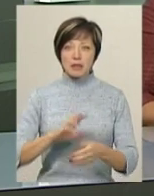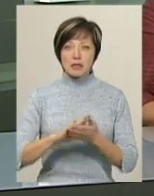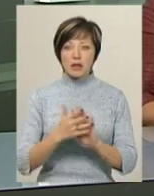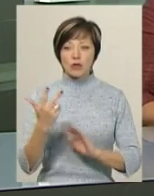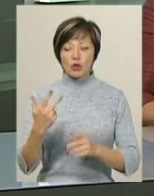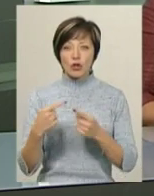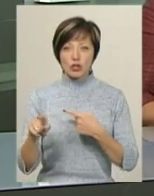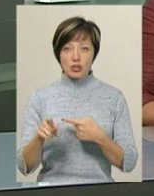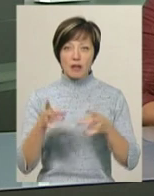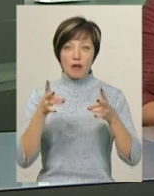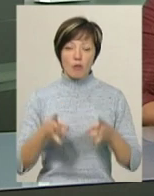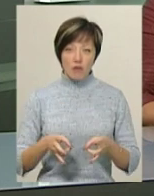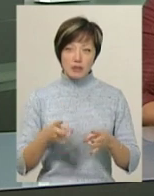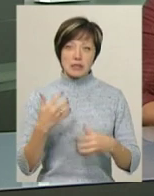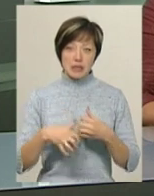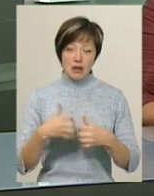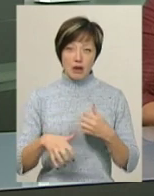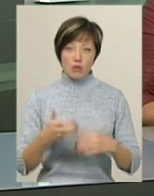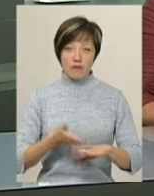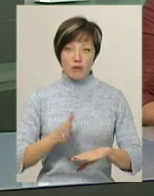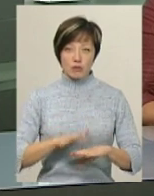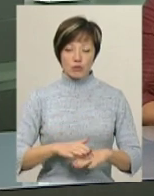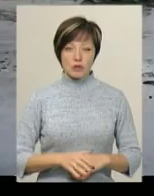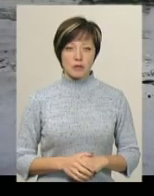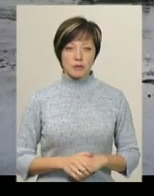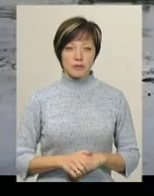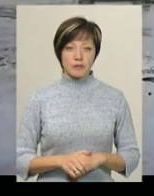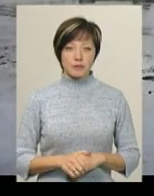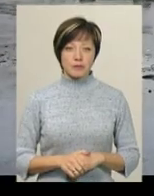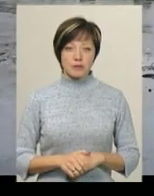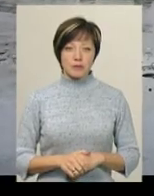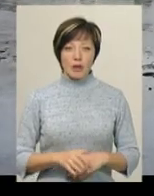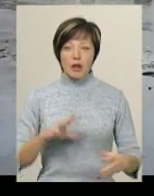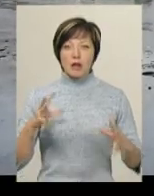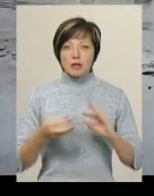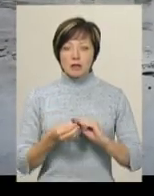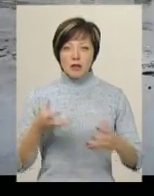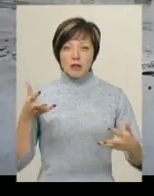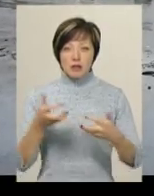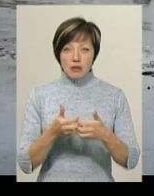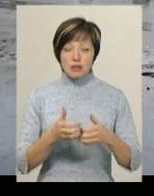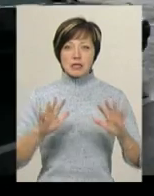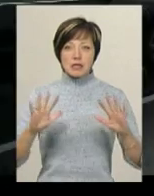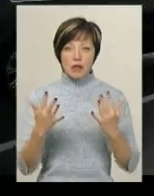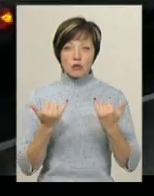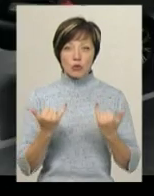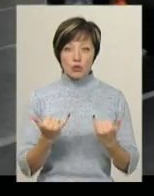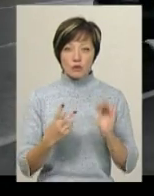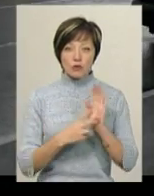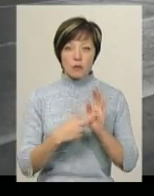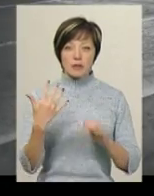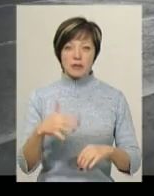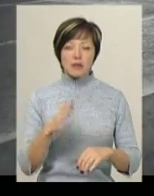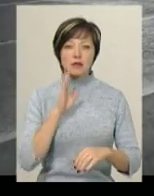трьох інших травмованих розцінюють як середньої важкості. Наслідки дорожньо-транспортної пригоди, яка сталася сьогодні о 7